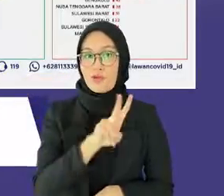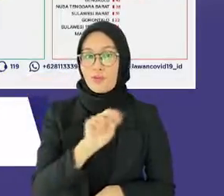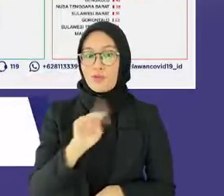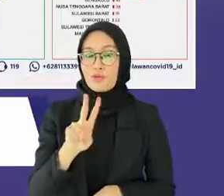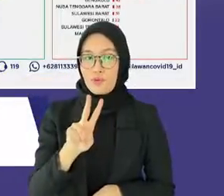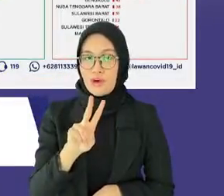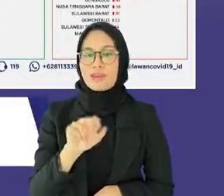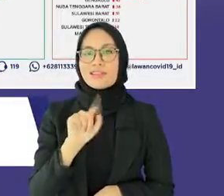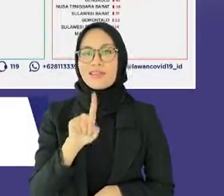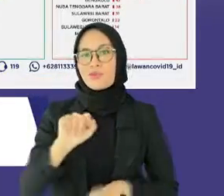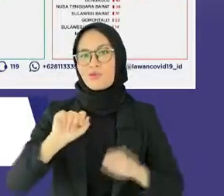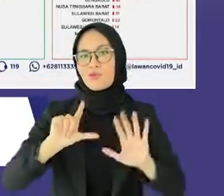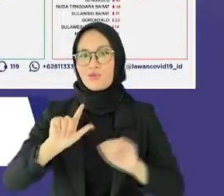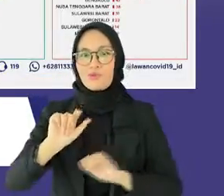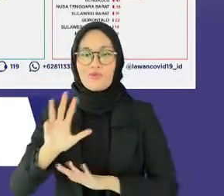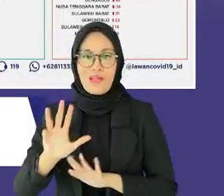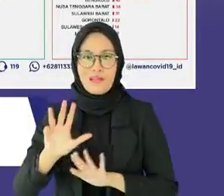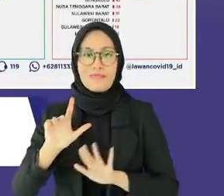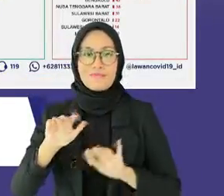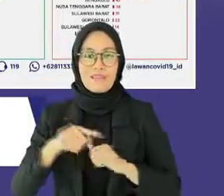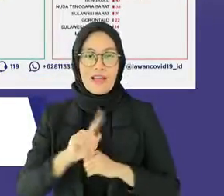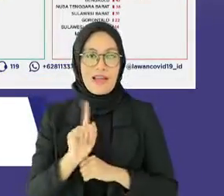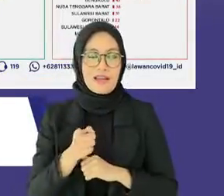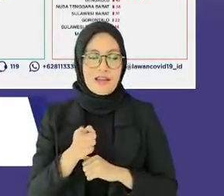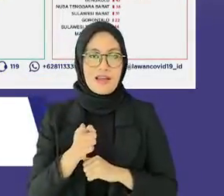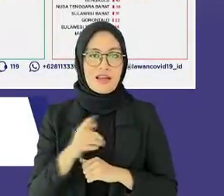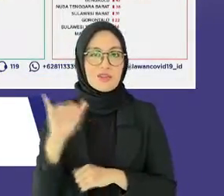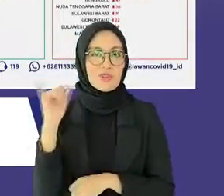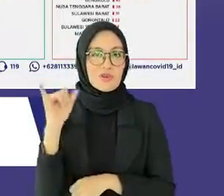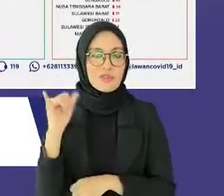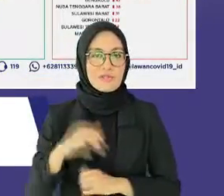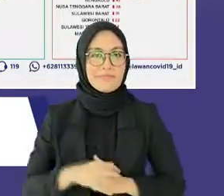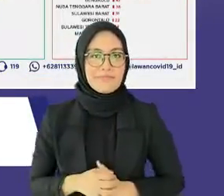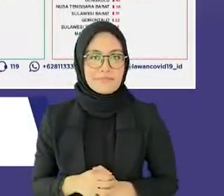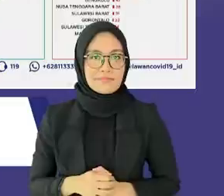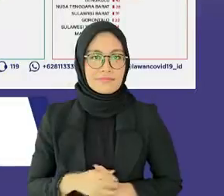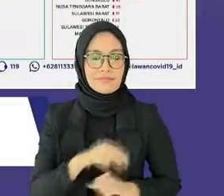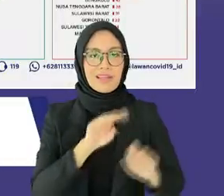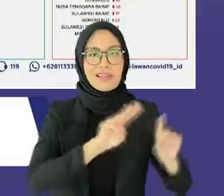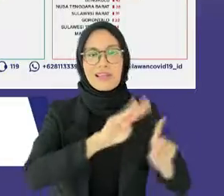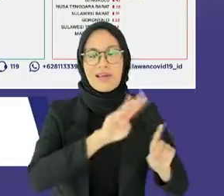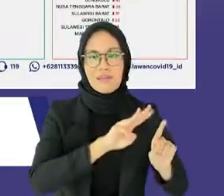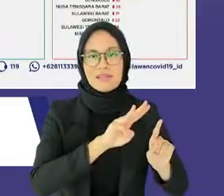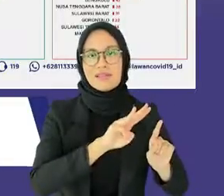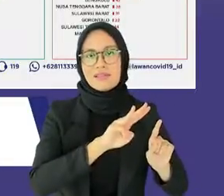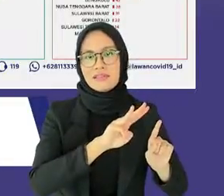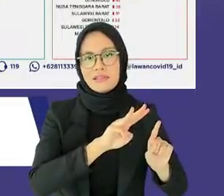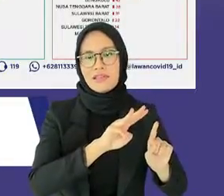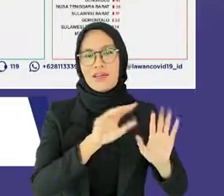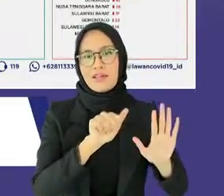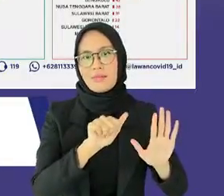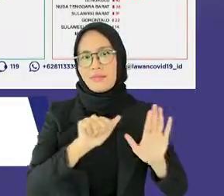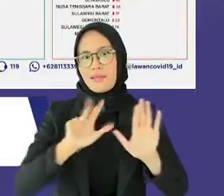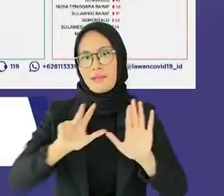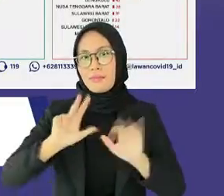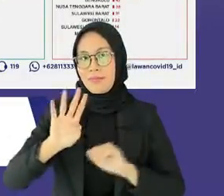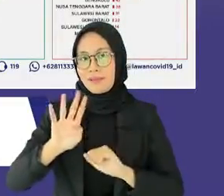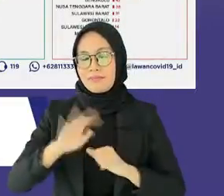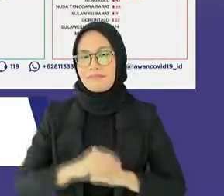,179, Daerah Istimewa Yogyakarta 13,684,